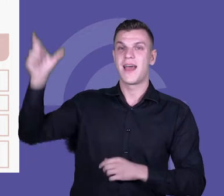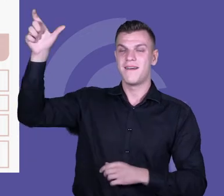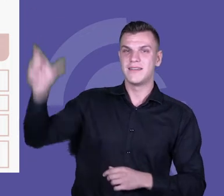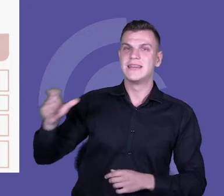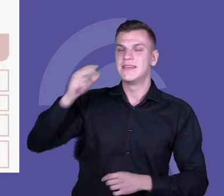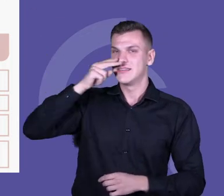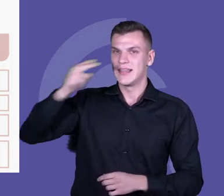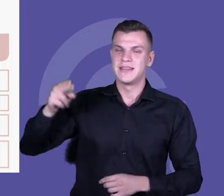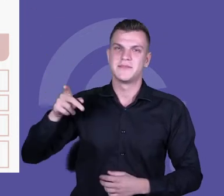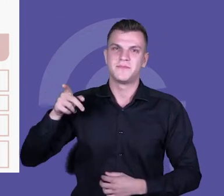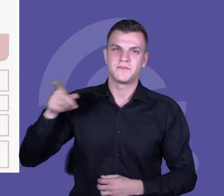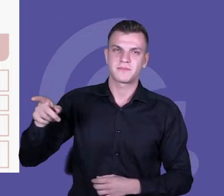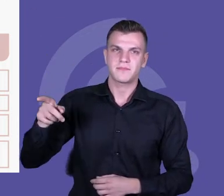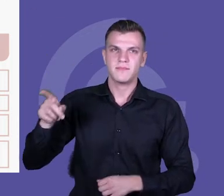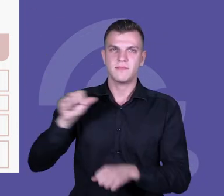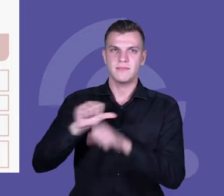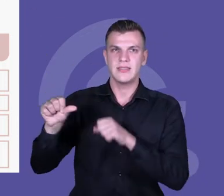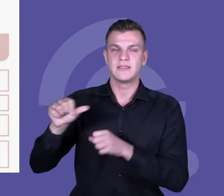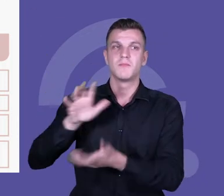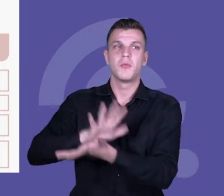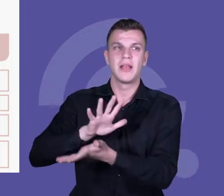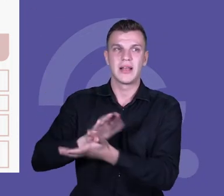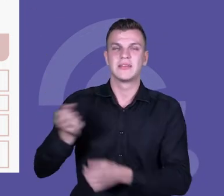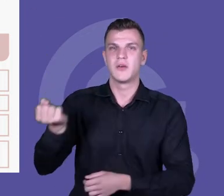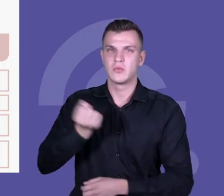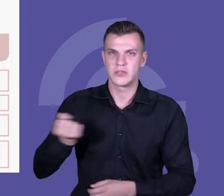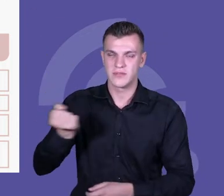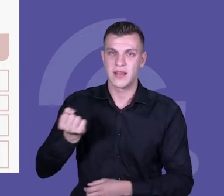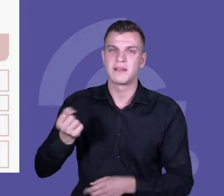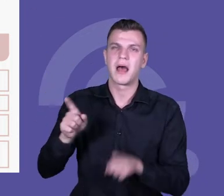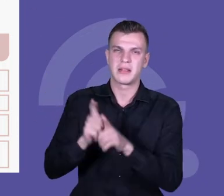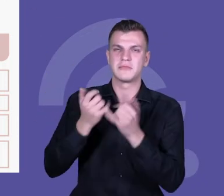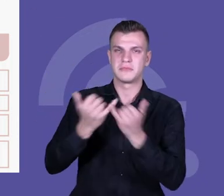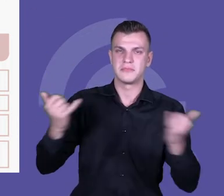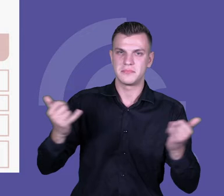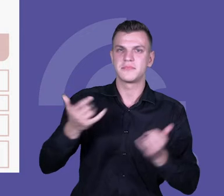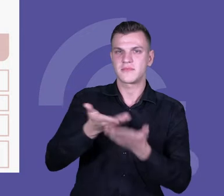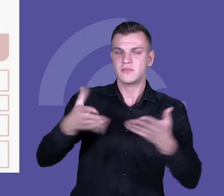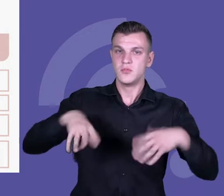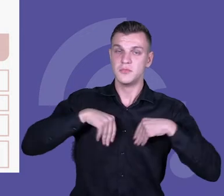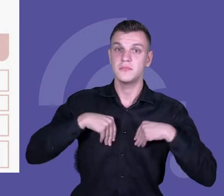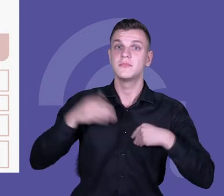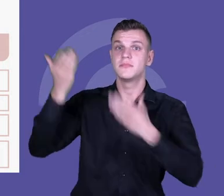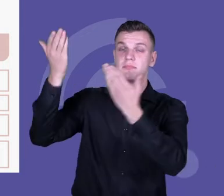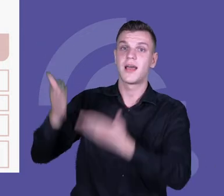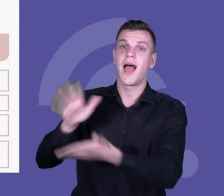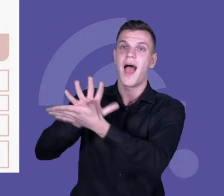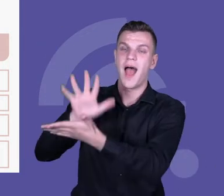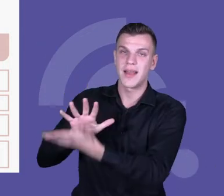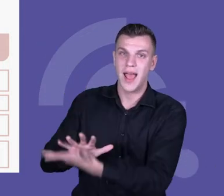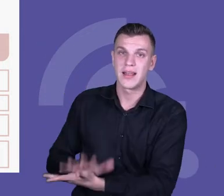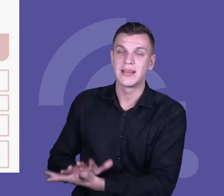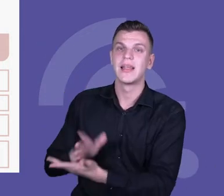Widzicie ją, zobaczycie ją też w tej publikacji i w kilku innych materiałach, które otrzymacie. To jest tak naprawdę mapa kompetencji, która